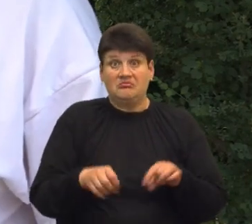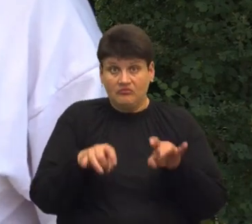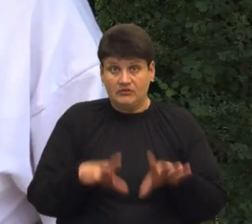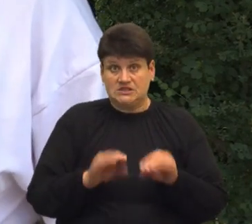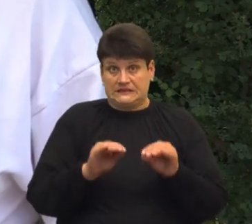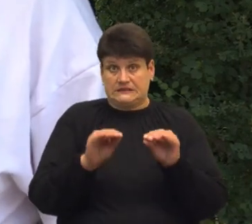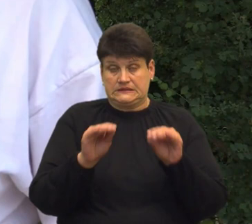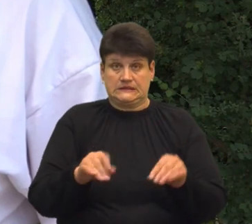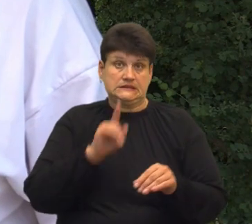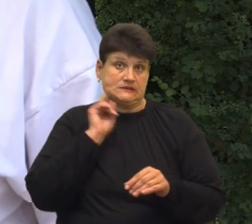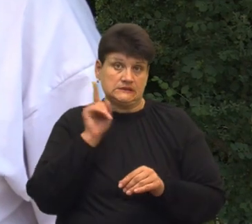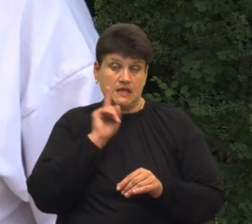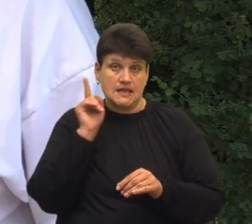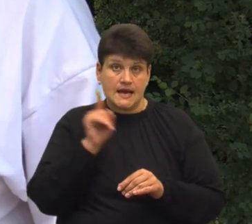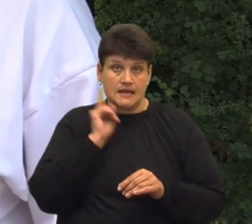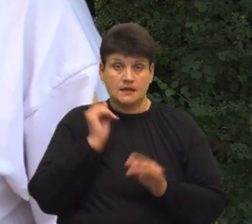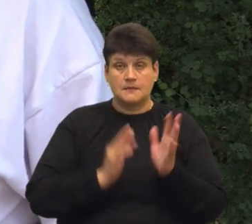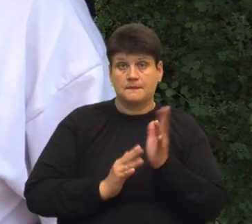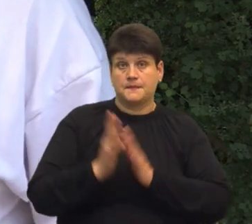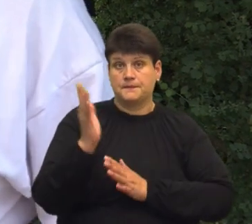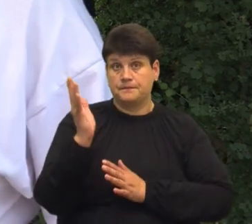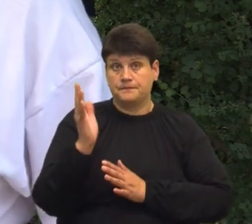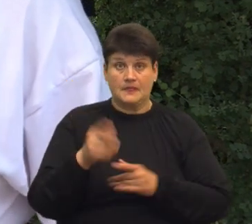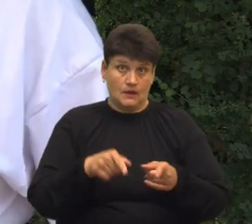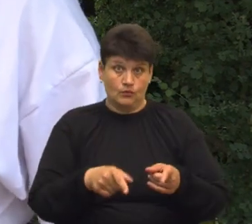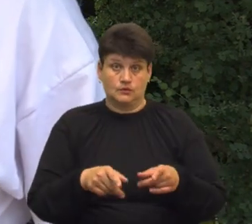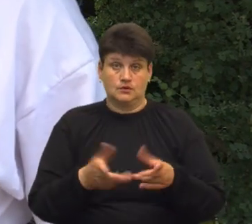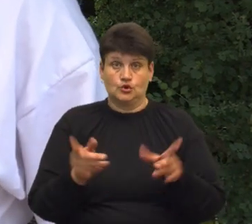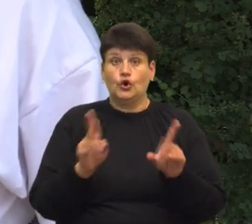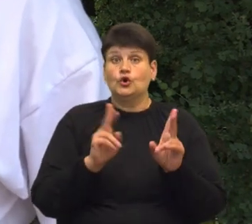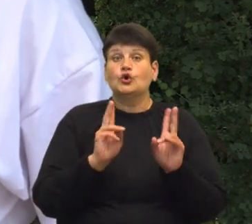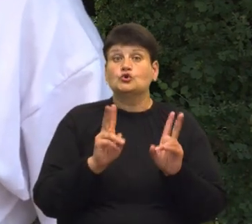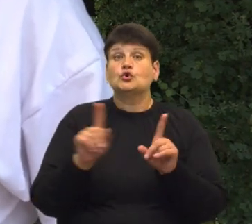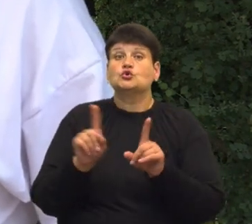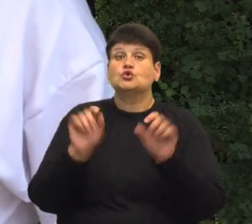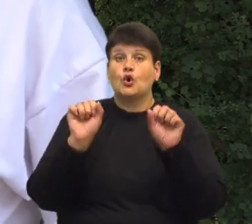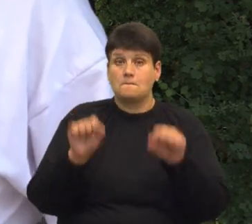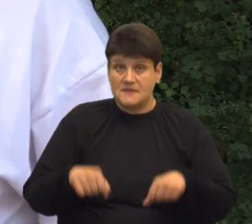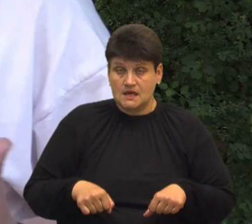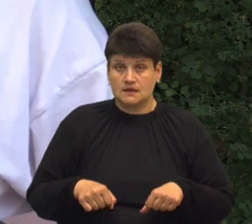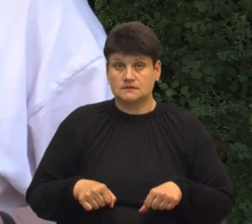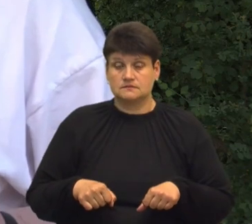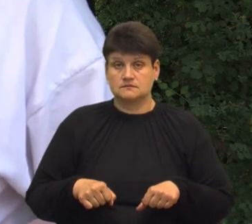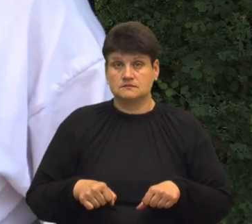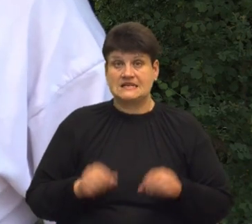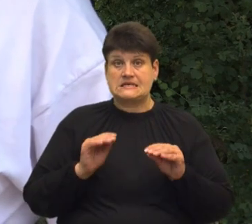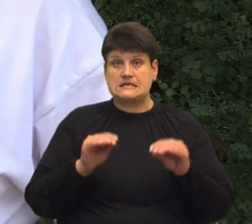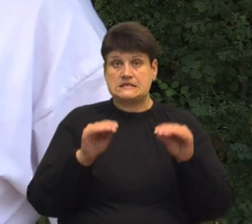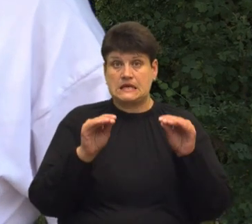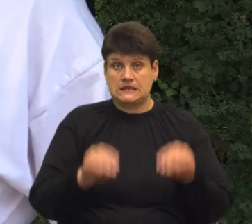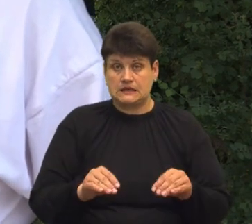зеленими рослинами. І от тут хто, міг, то і садили,